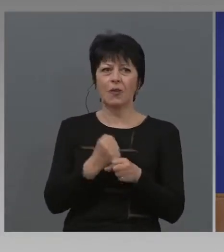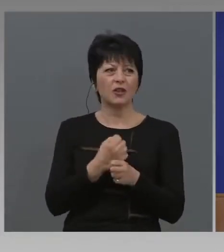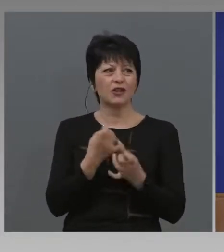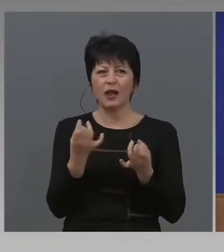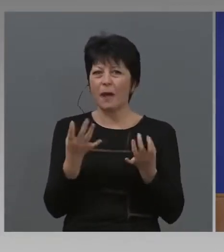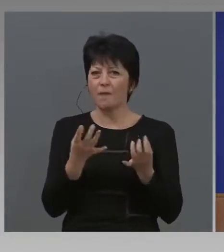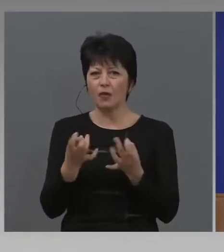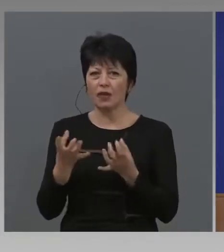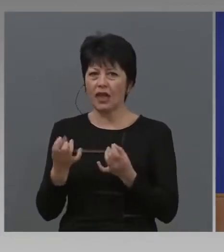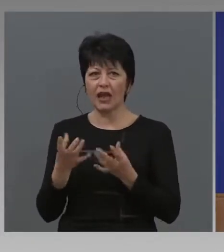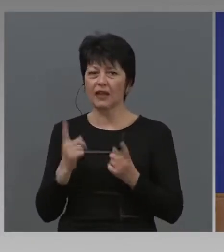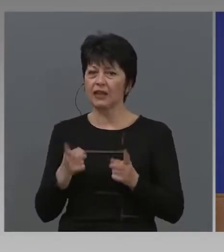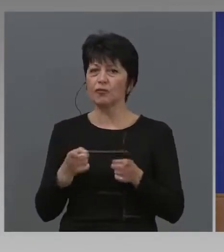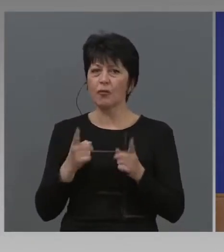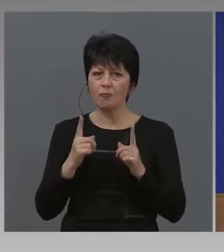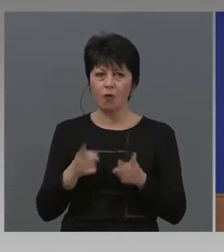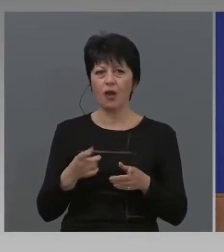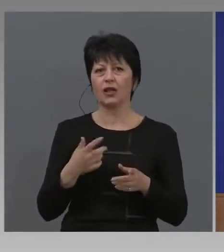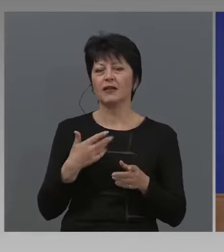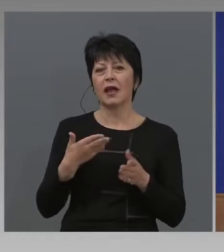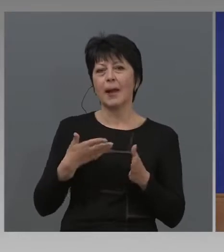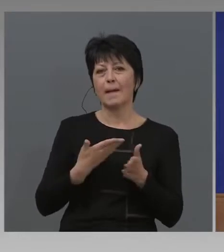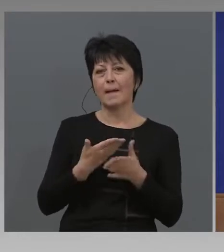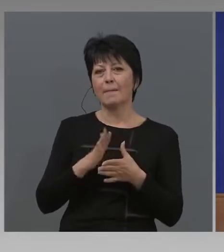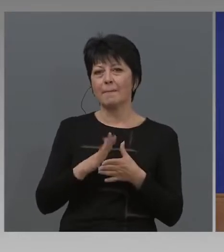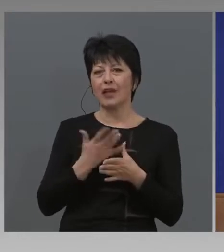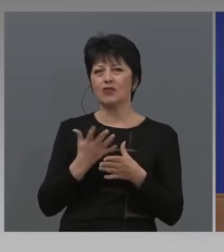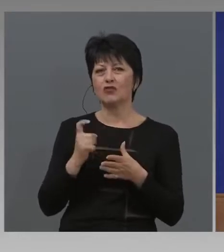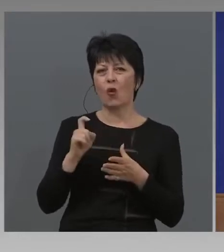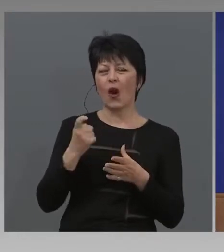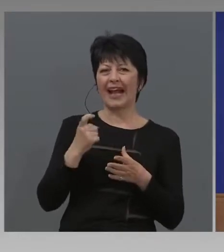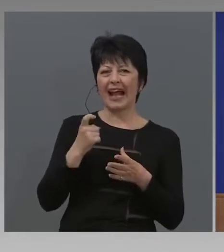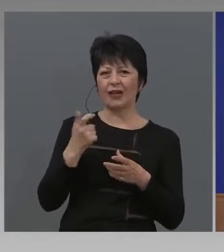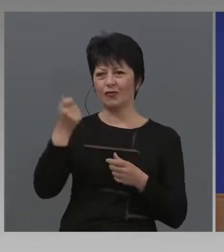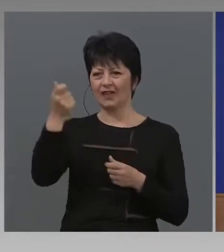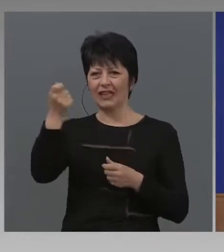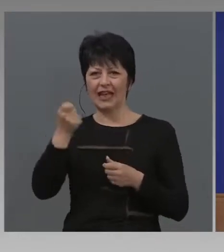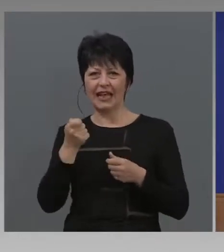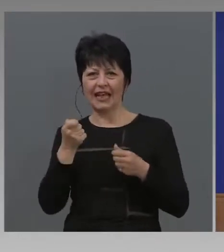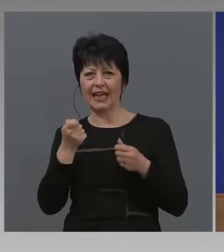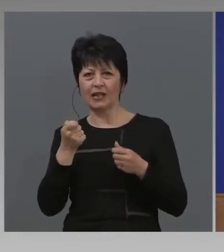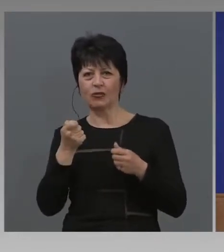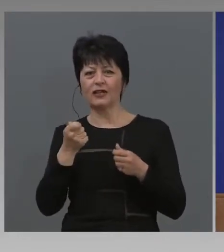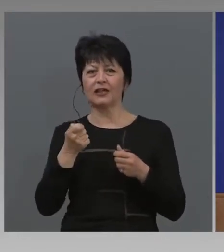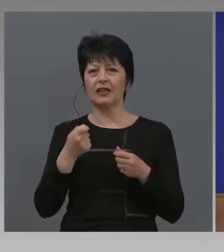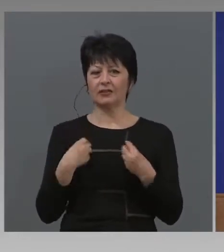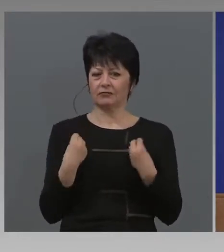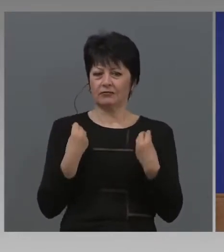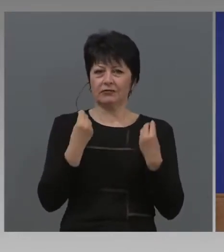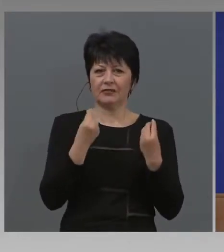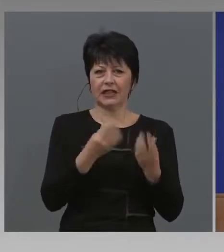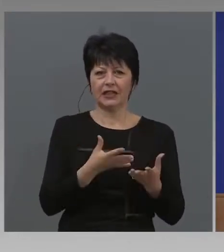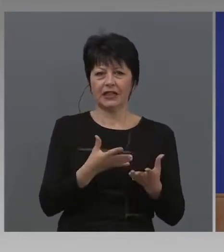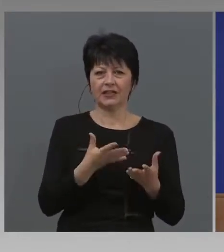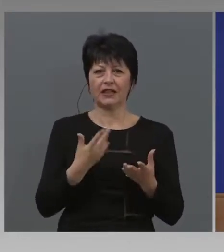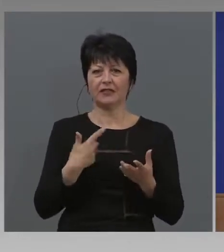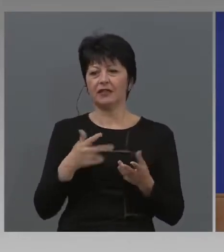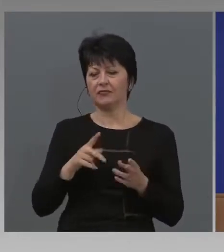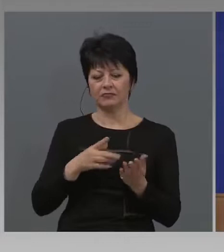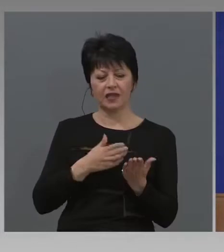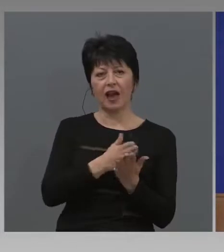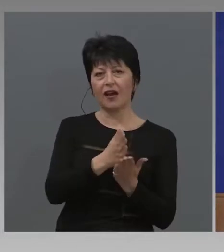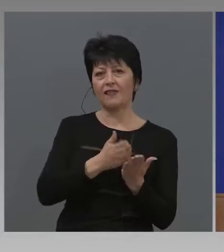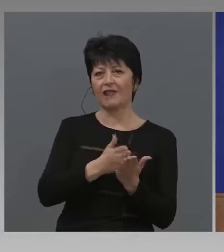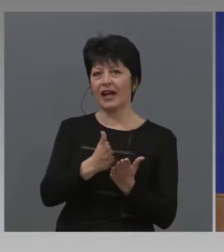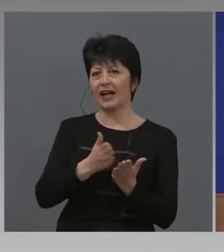които биха могли между грандовете и кредитите да дадат, щогода, вариант, по